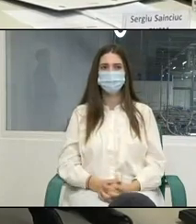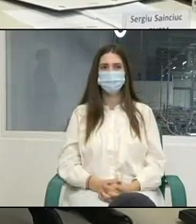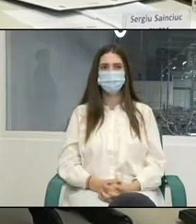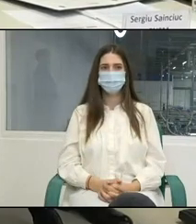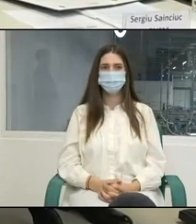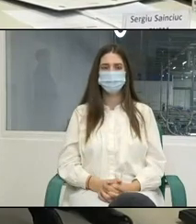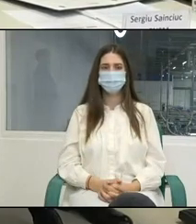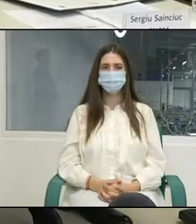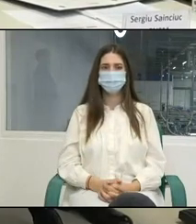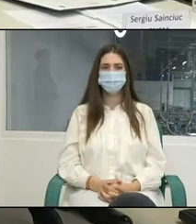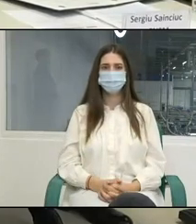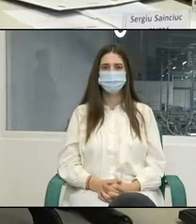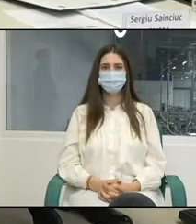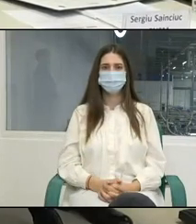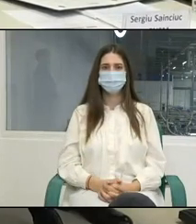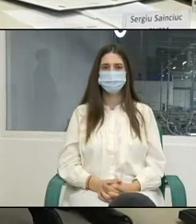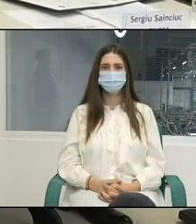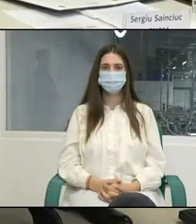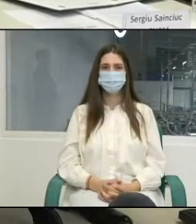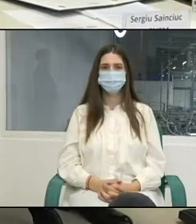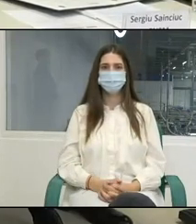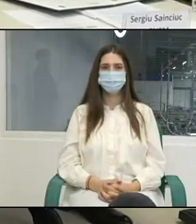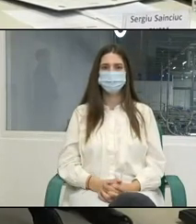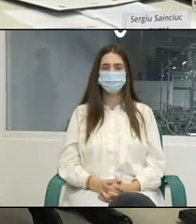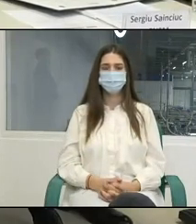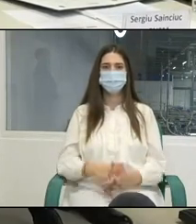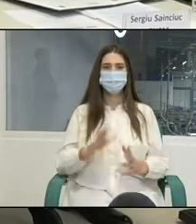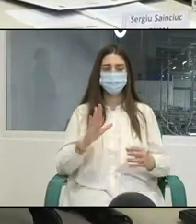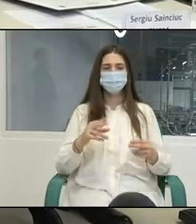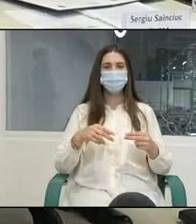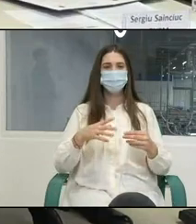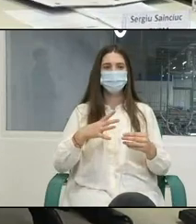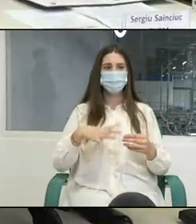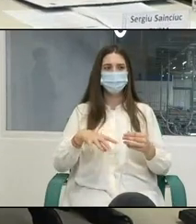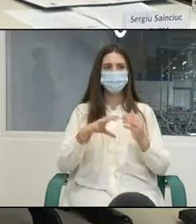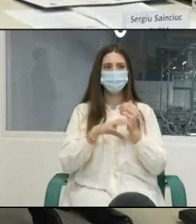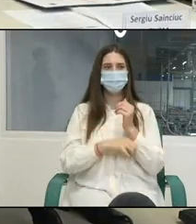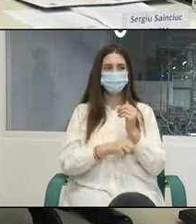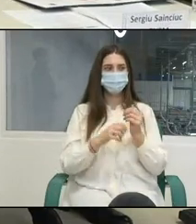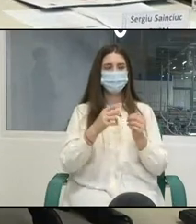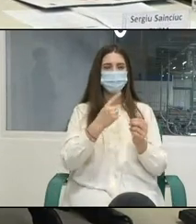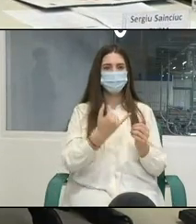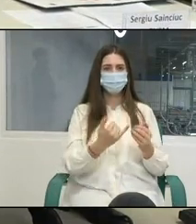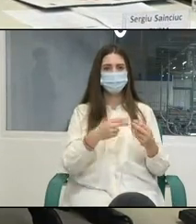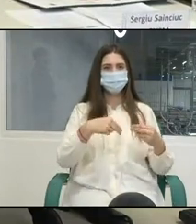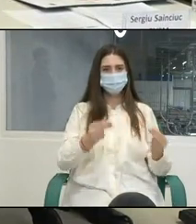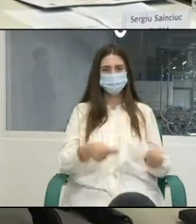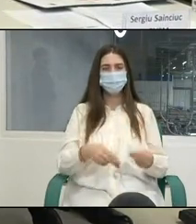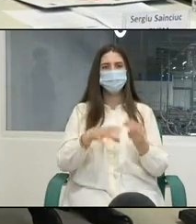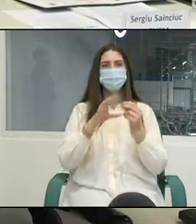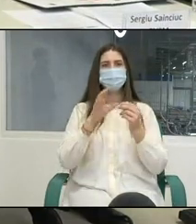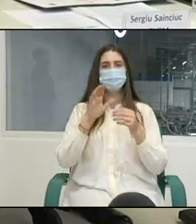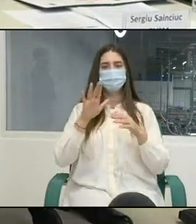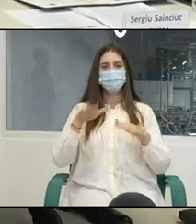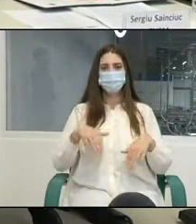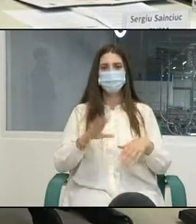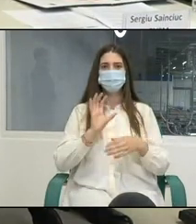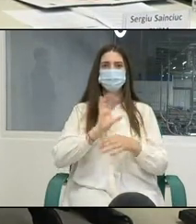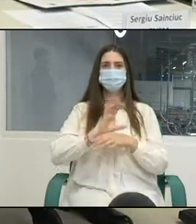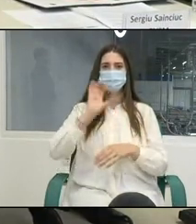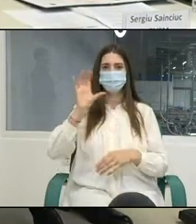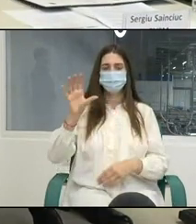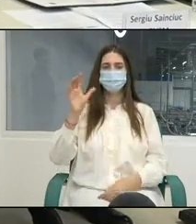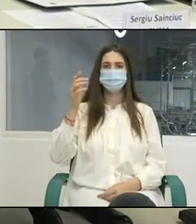documente să ia calea aerului și să fie completate cu semnăturile astfel încât acestea să fie definitivate